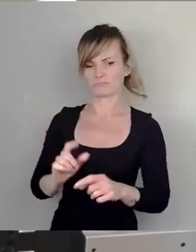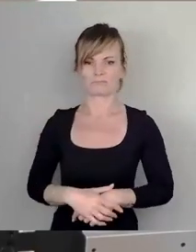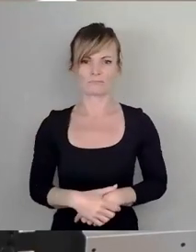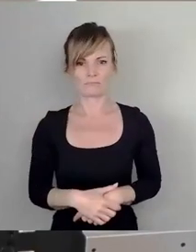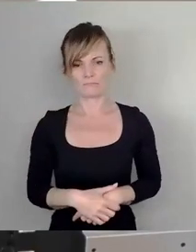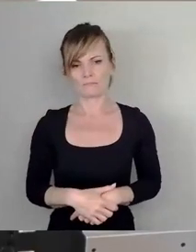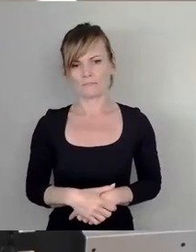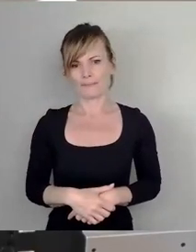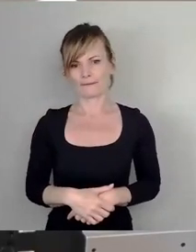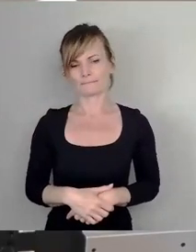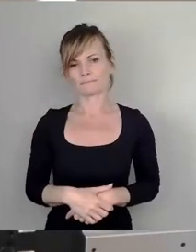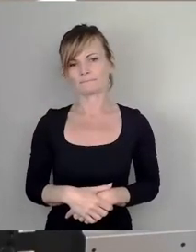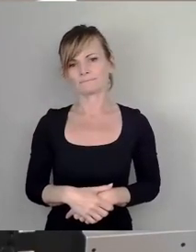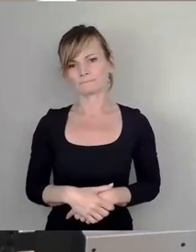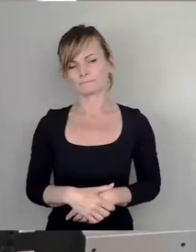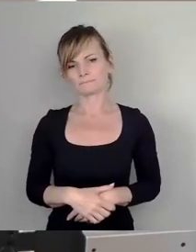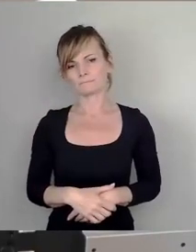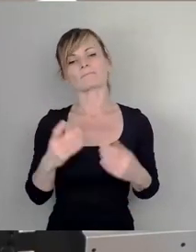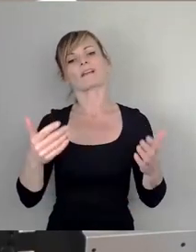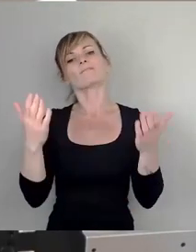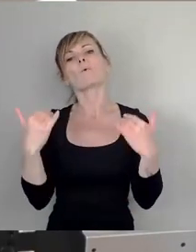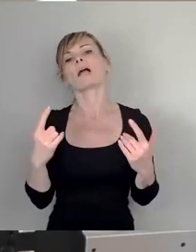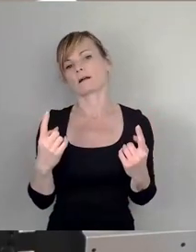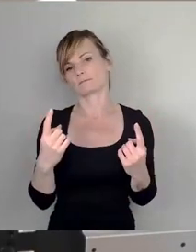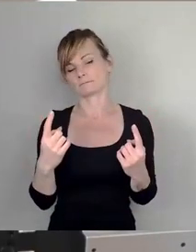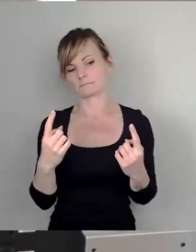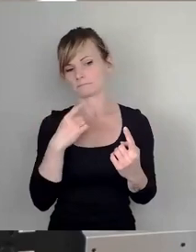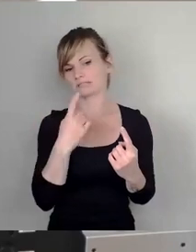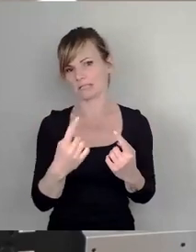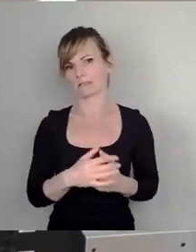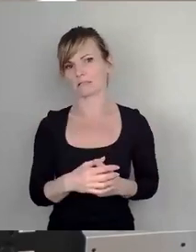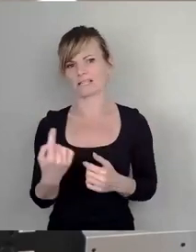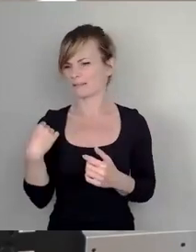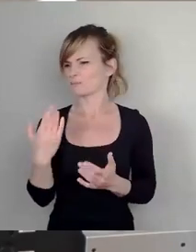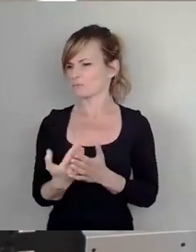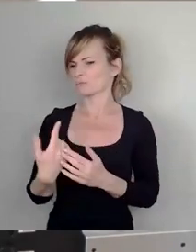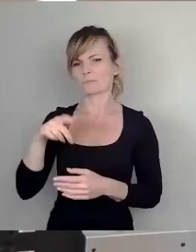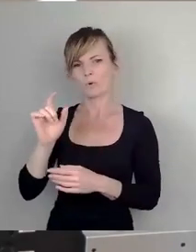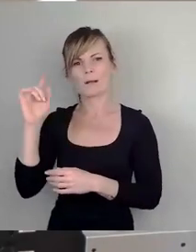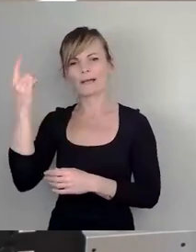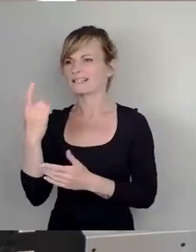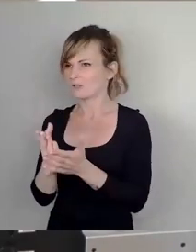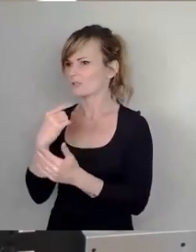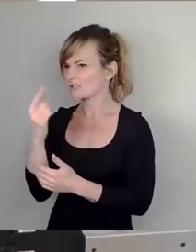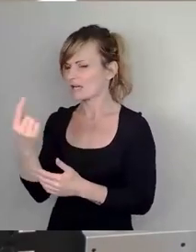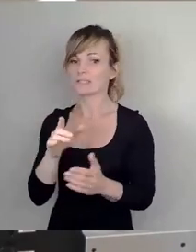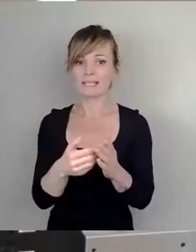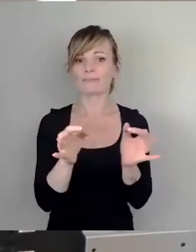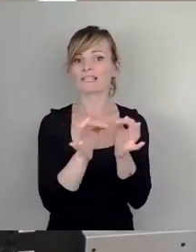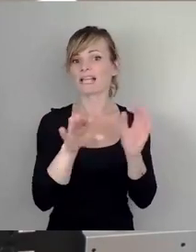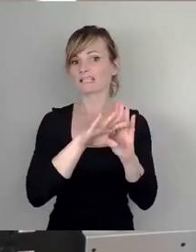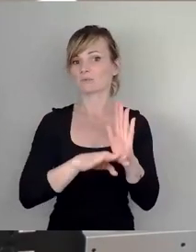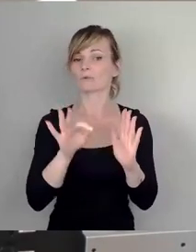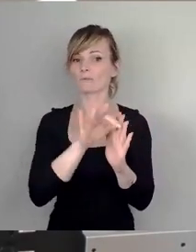Ich sage es vorab, weil hier gerade schon die ganze Zeit auch vom Bürgermeister ausgeführt wurde. Es gibt eine Satzung zur Straßenbenennung.